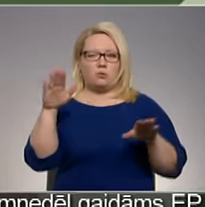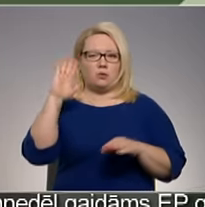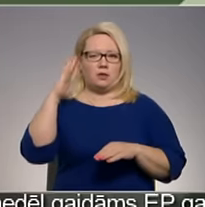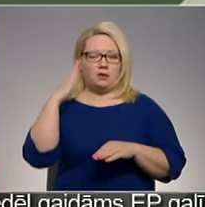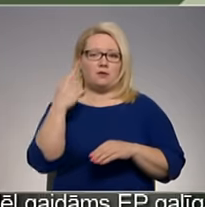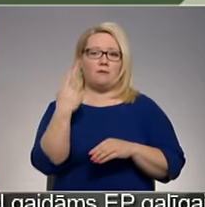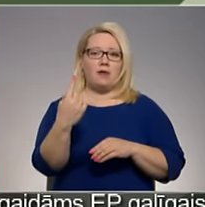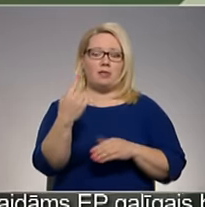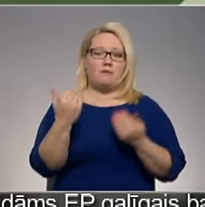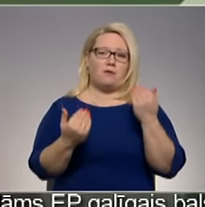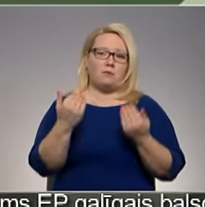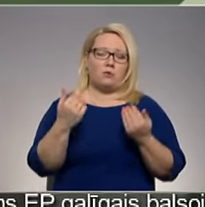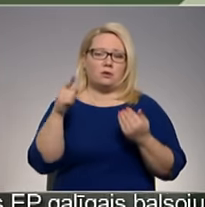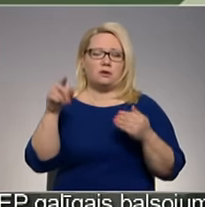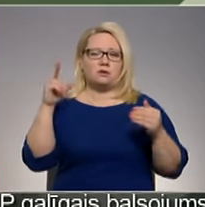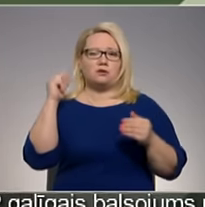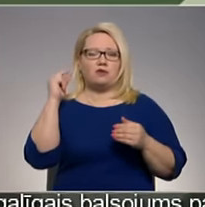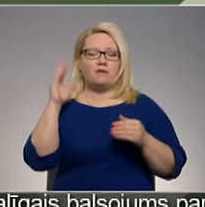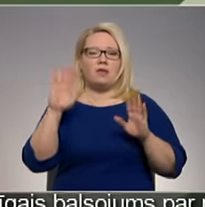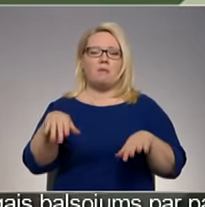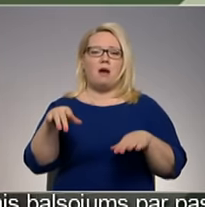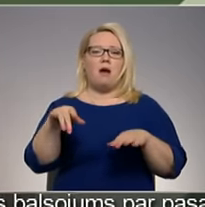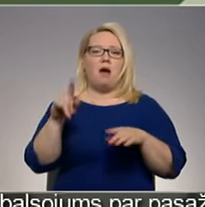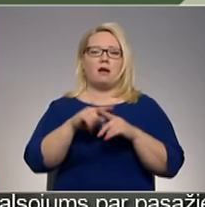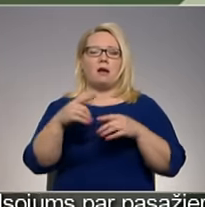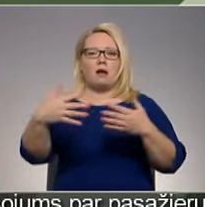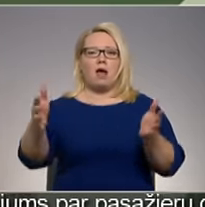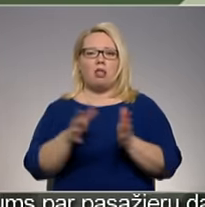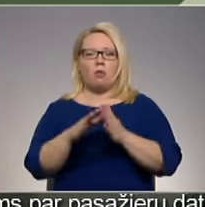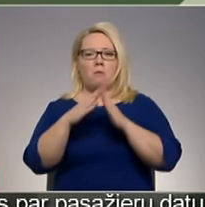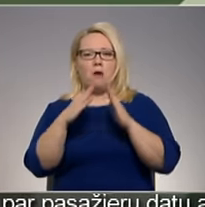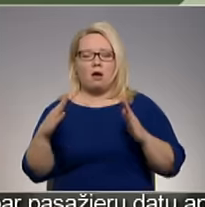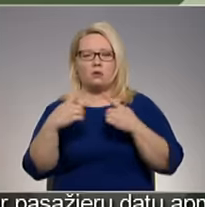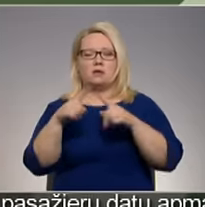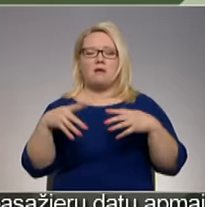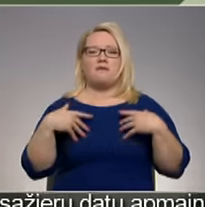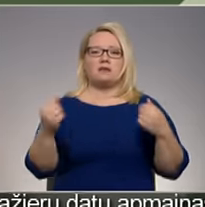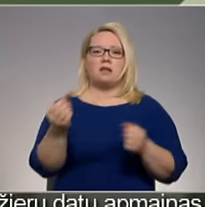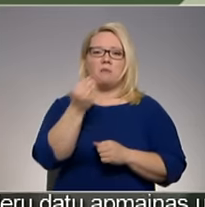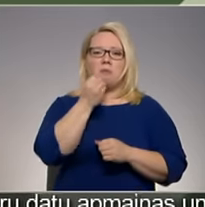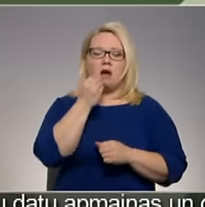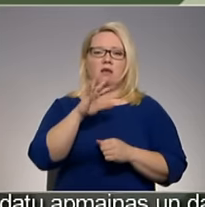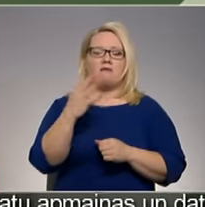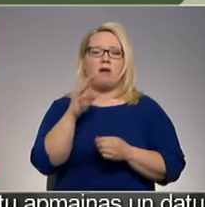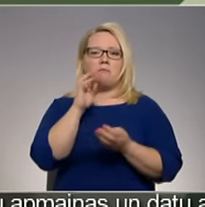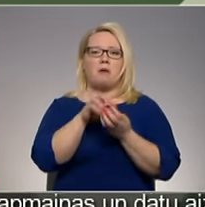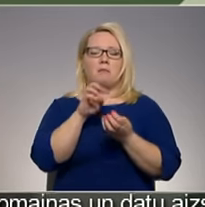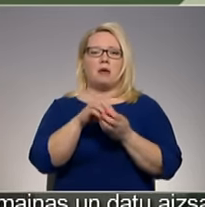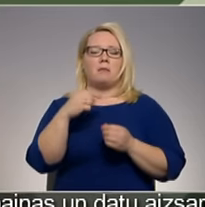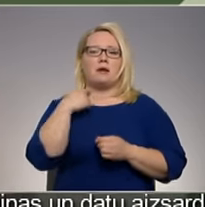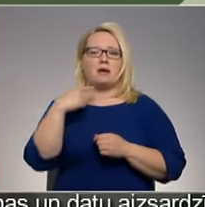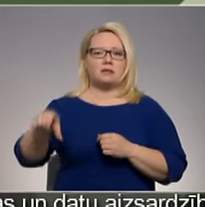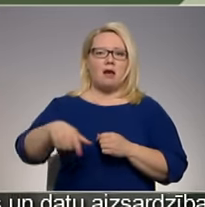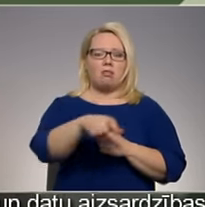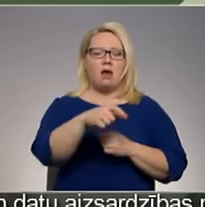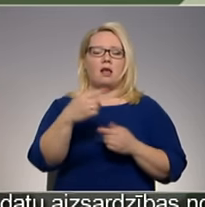Vienam varbūt tas šķivina par velojoslām, šķaudu katlumāju, citam par veselīgu pārtiku vai Bebriem Rīgas kanālā, vēl kādam